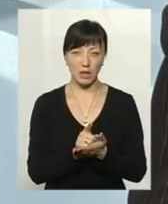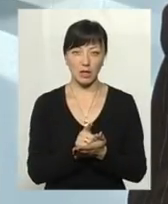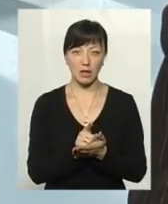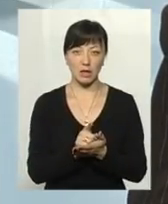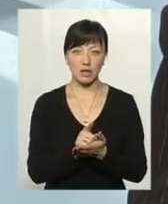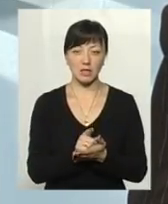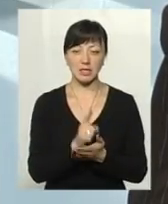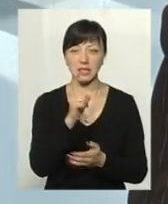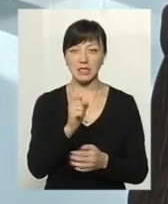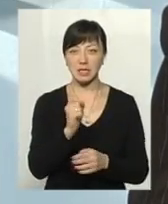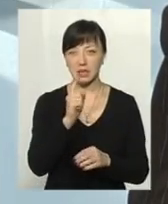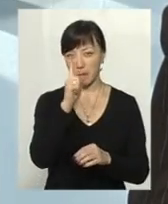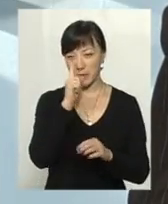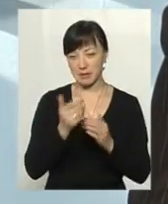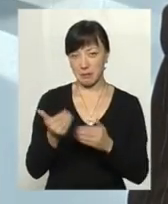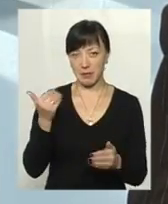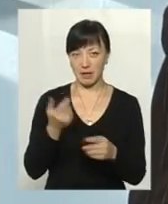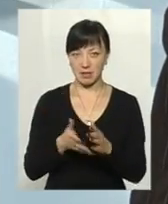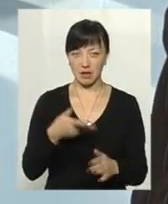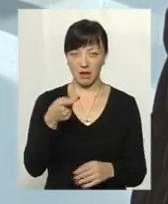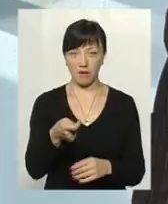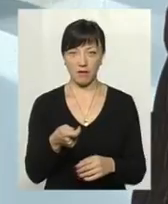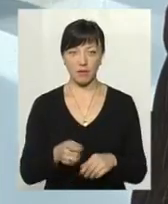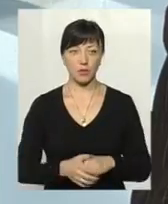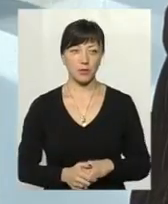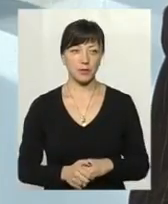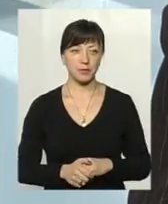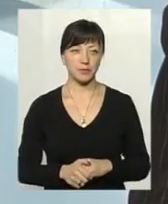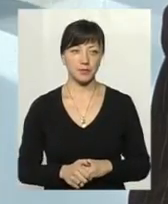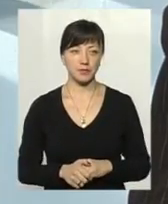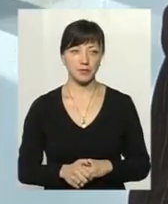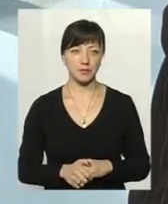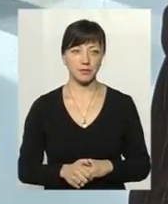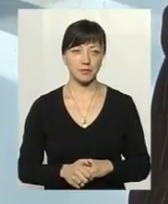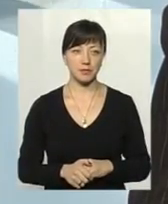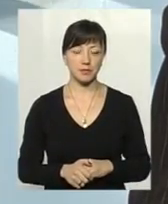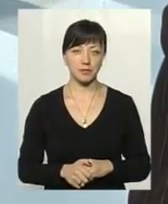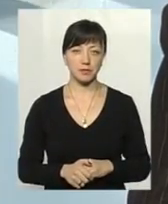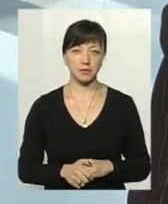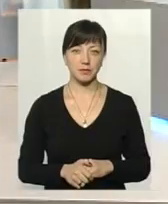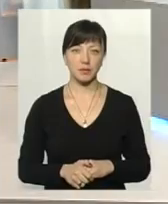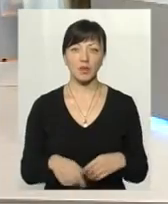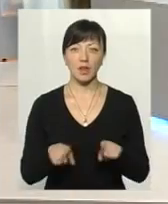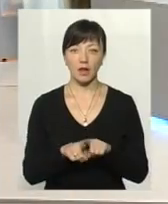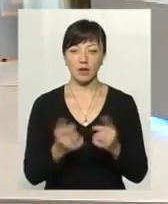береться дохід за місяць перед місяцем звернення. Тобто ось такий сьогодні є механізм